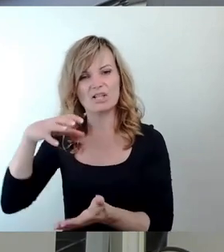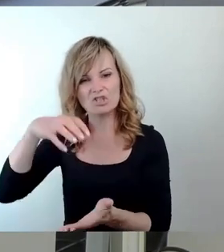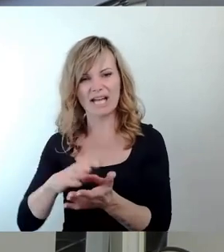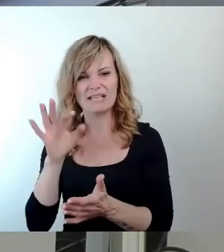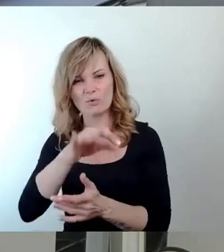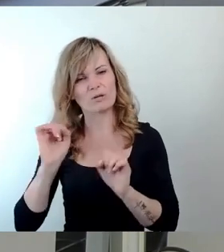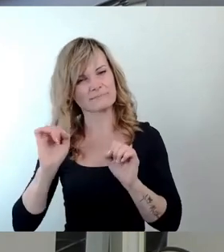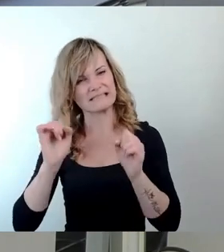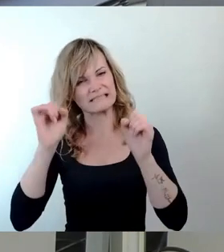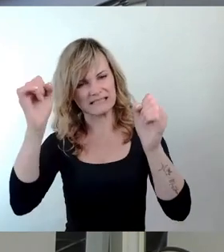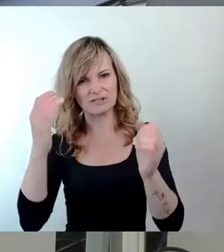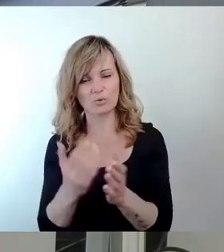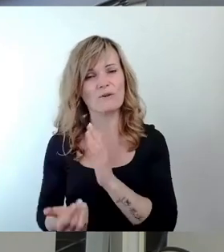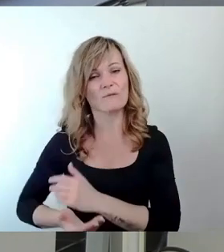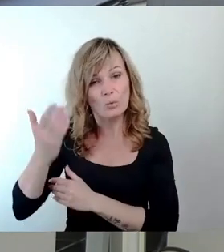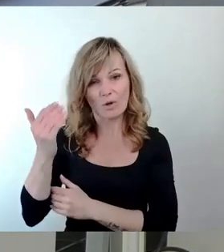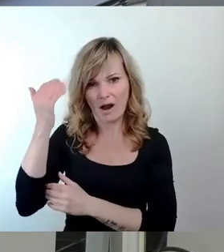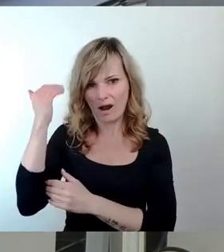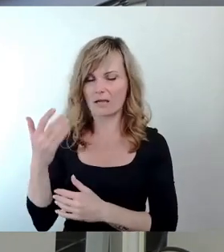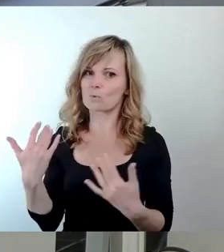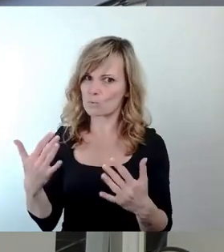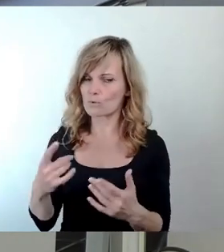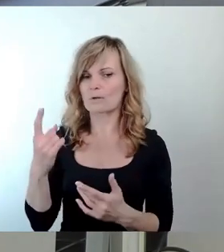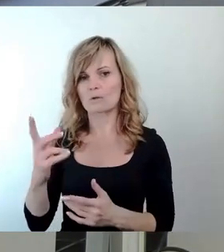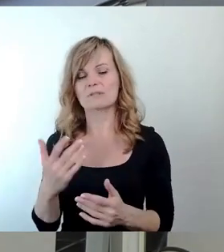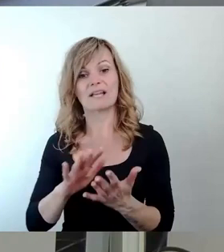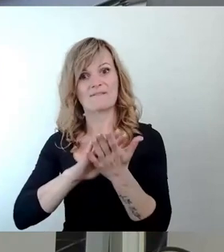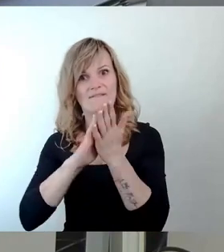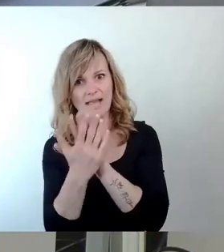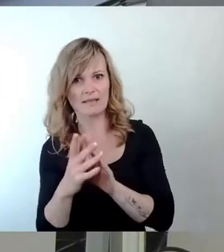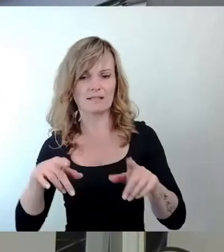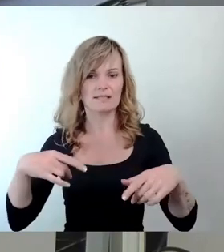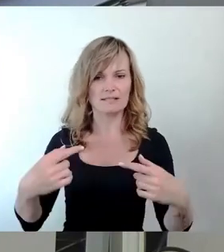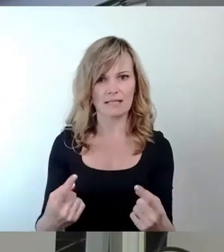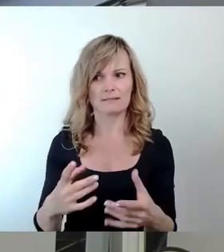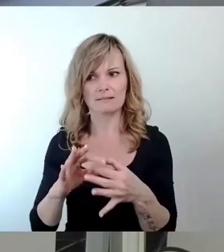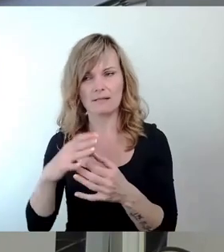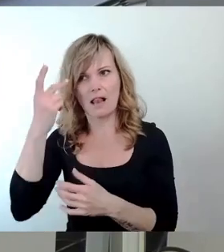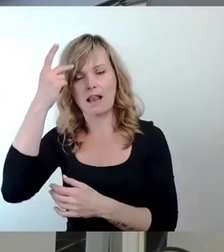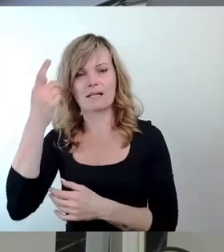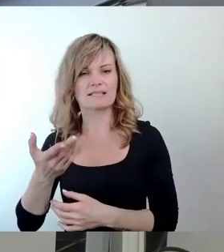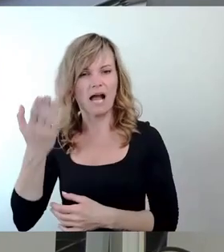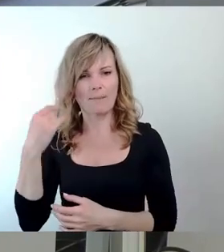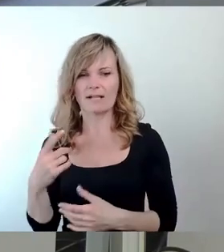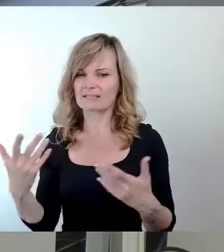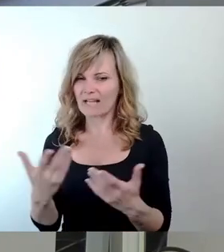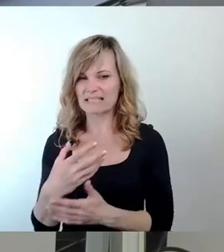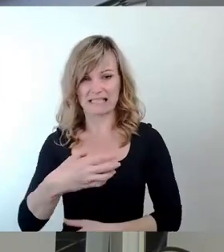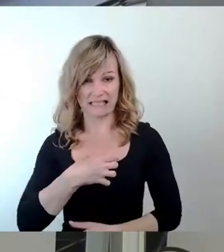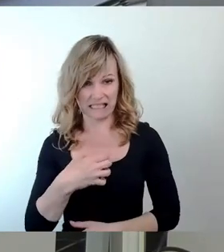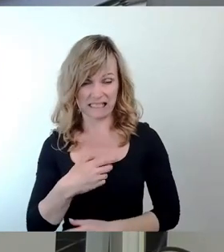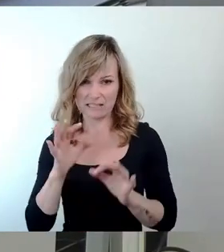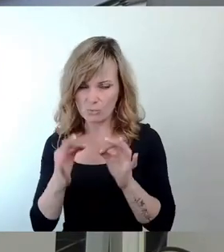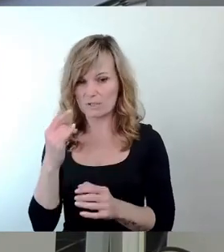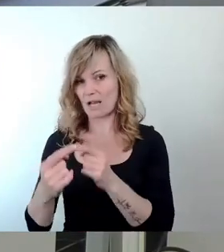in grauer Vorzeit und nach der Wende sich an das erinnern, was damals in Dresden gut gelaufen ist,